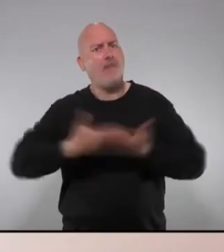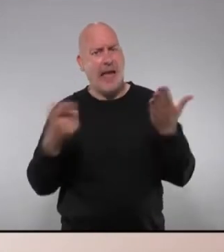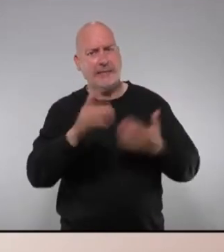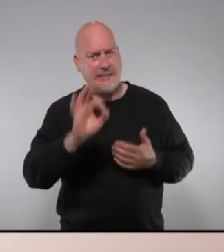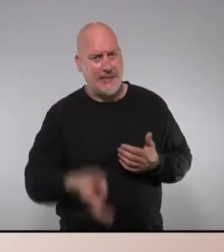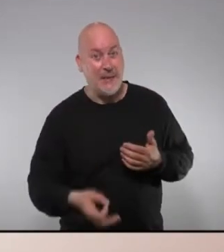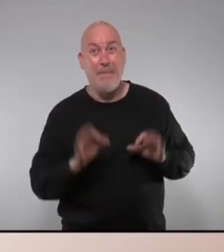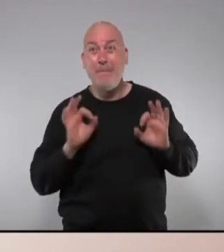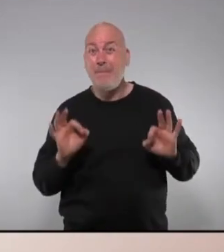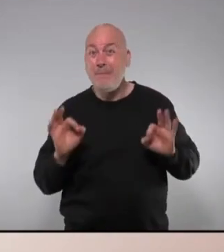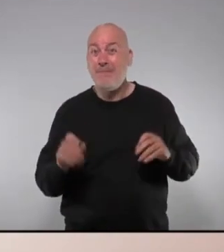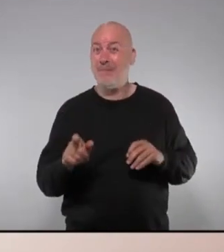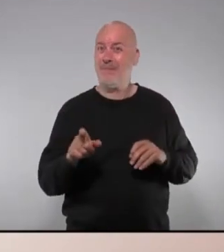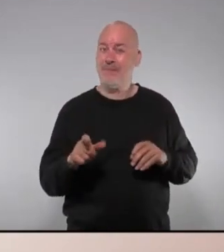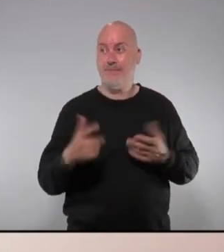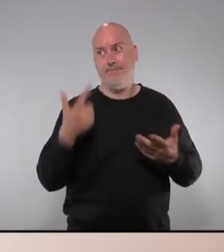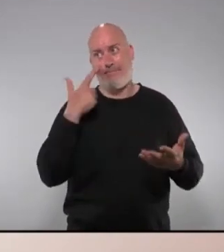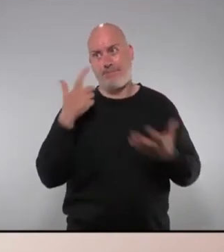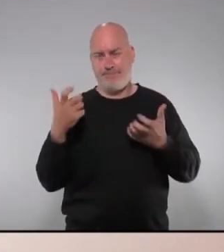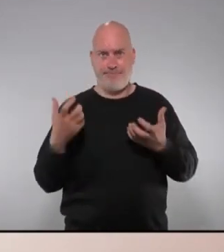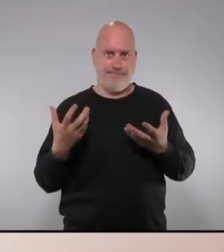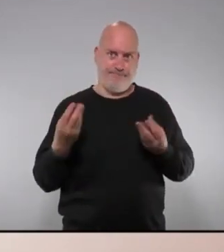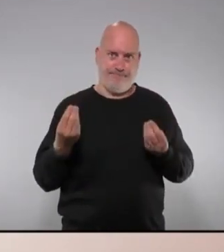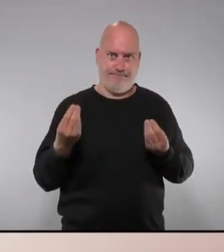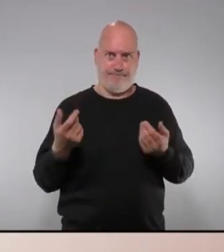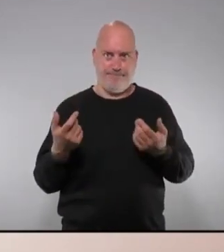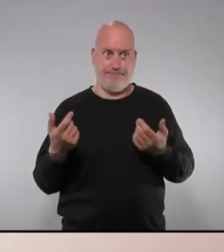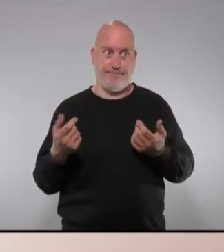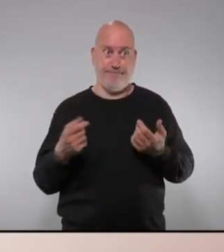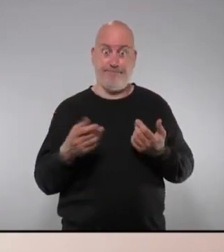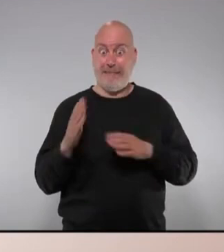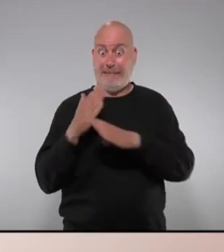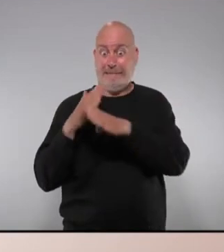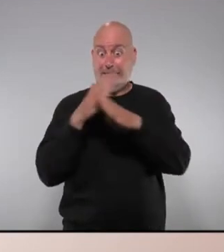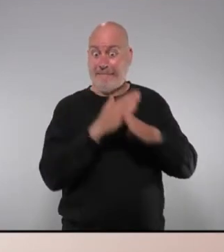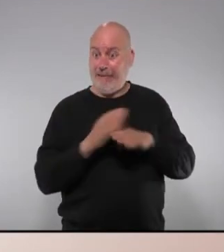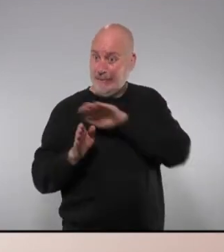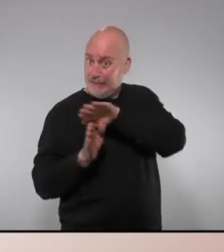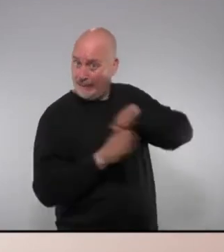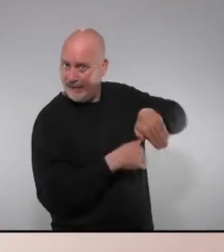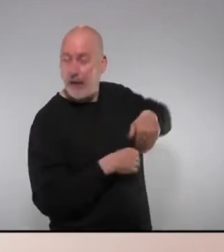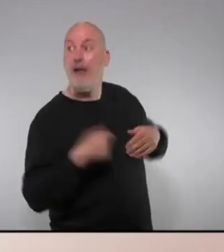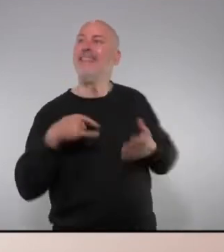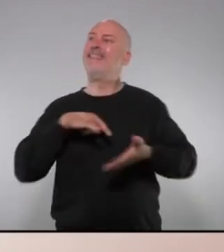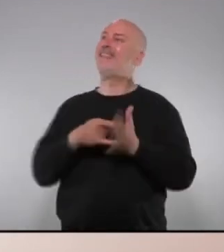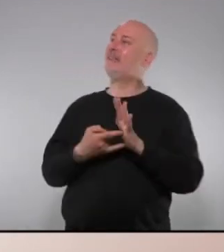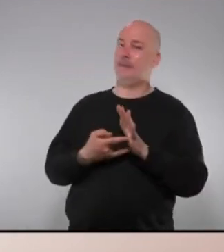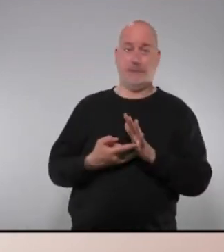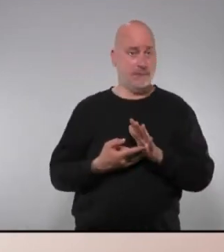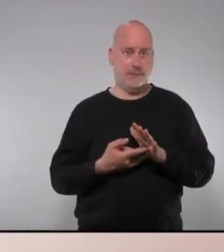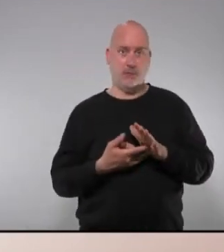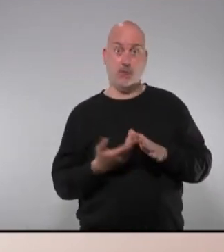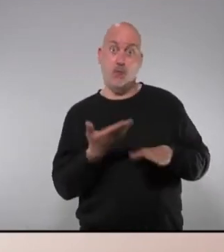tapar forats i que no es notin les misèries no equival a arreglar-ho no equival a arreglar-ho i mentre aquí tot sigui tapar forats i